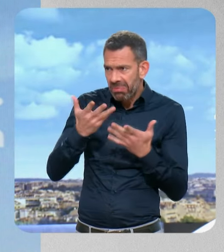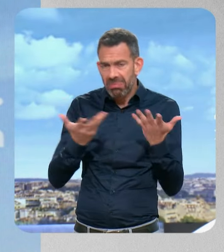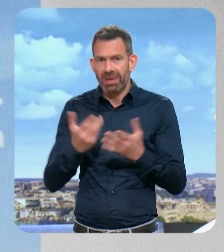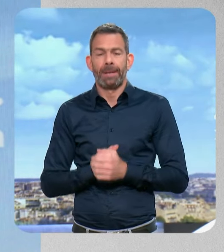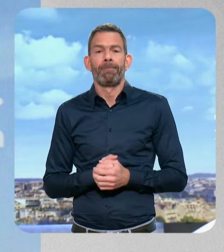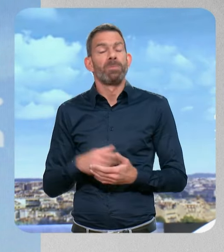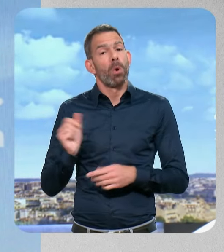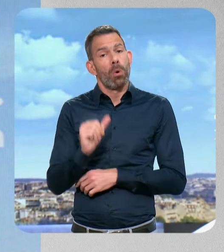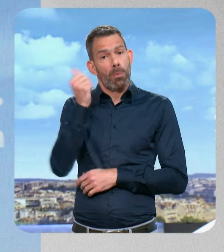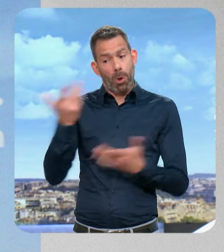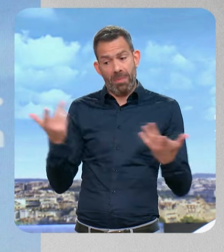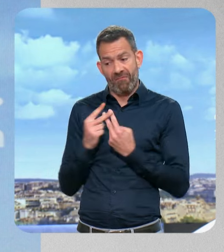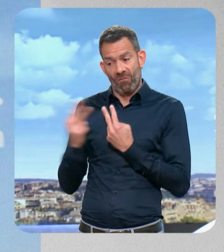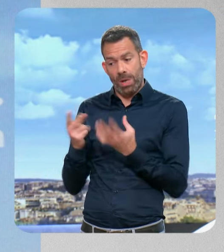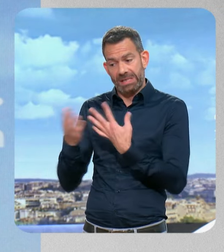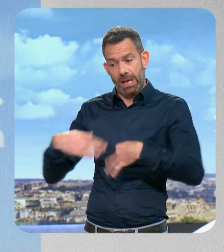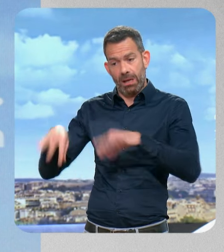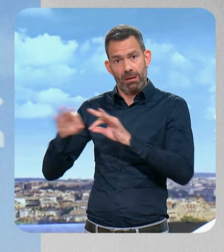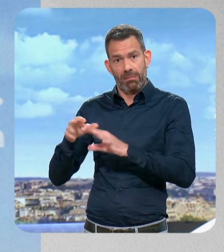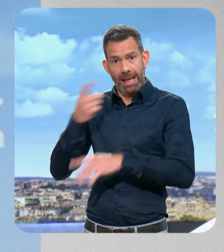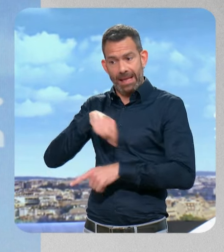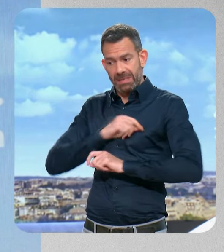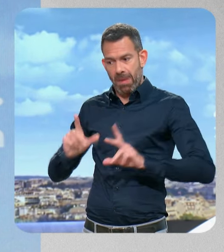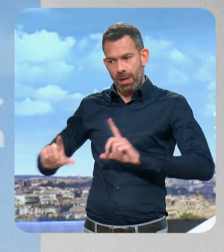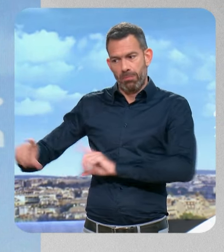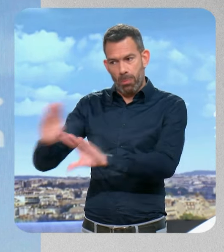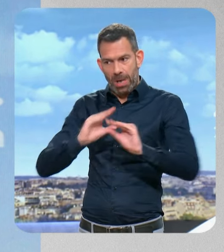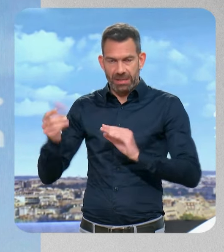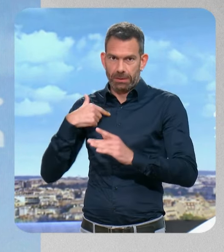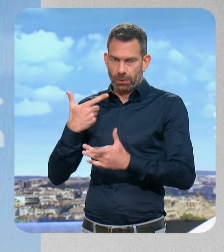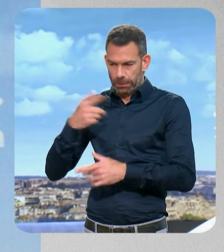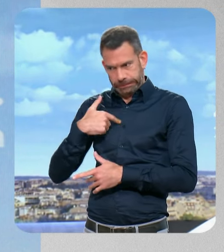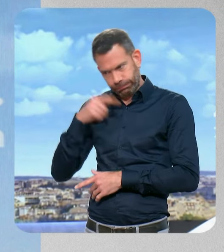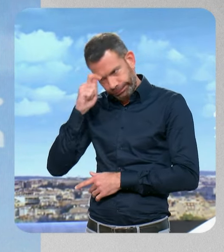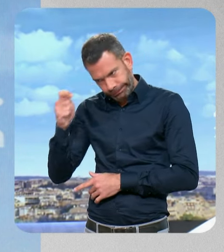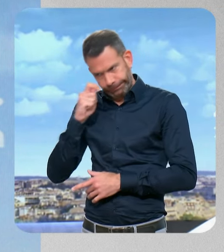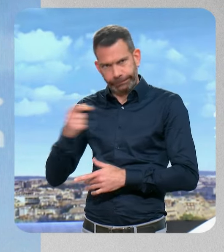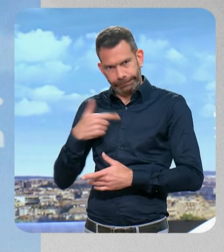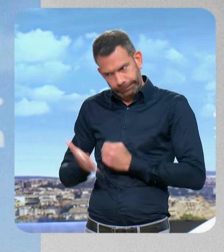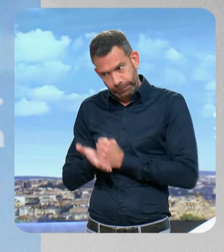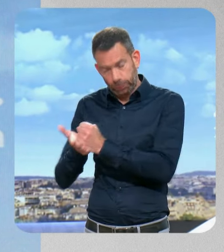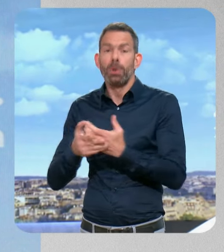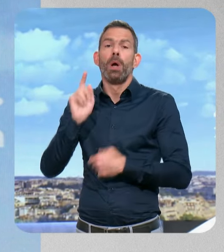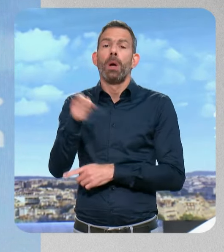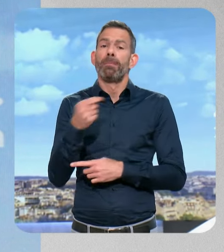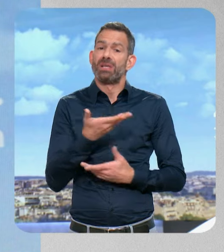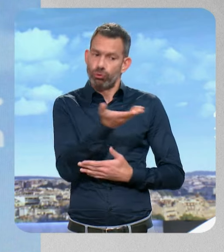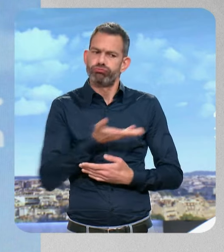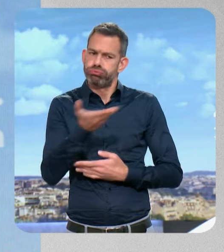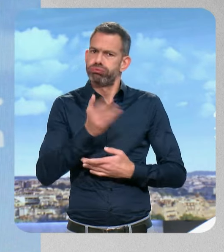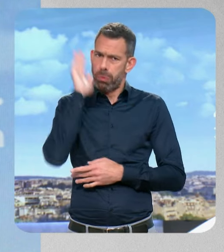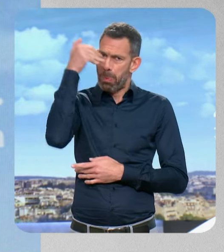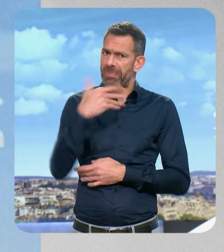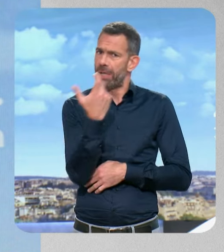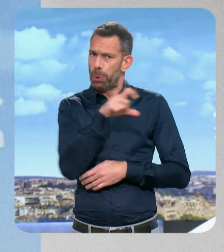soutien à nos voisins et amis espagnols. Bien sûr, la sécurité civile se tient prête, elle est en contact avec ses homologues espagnols. On a 200 sapeurs-pompiers qui sont prêts à